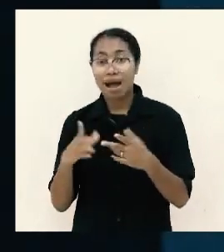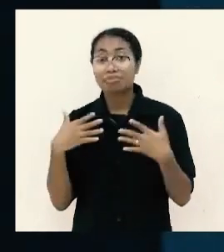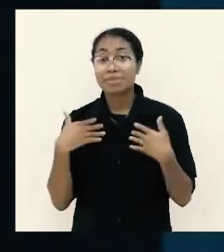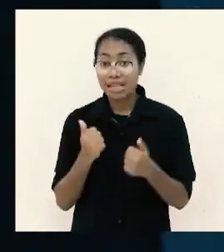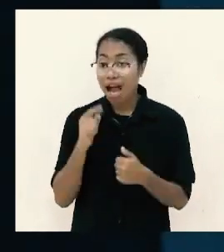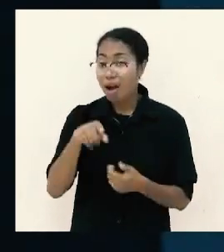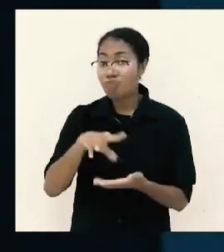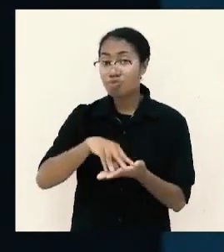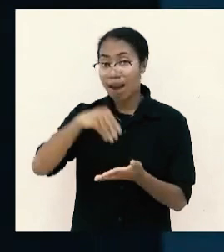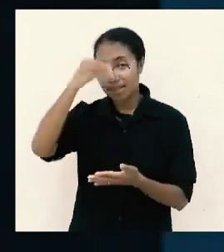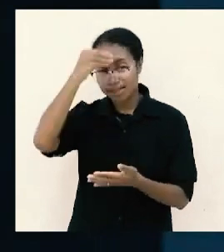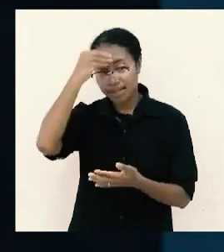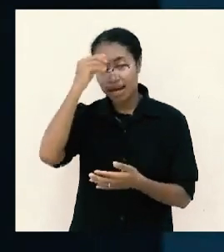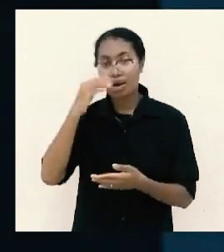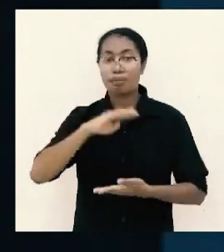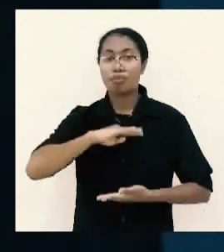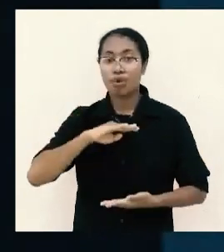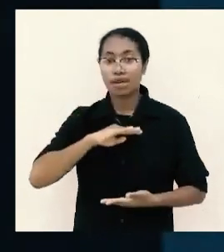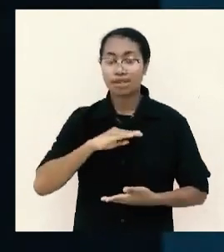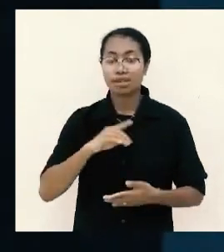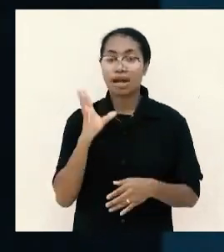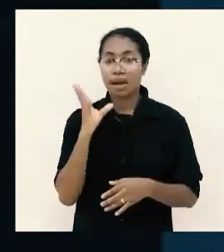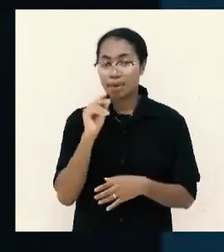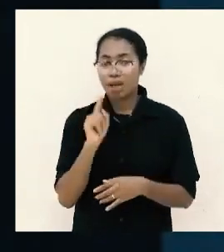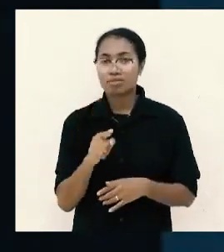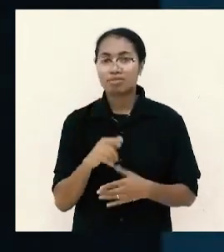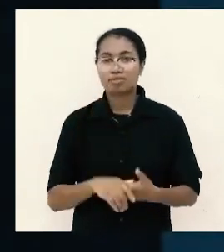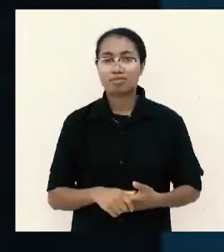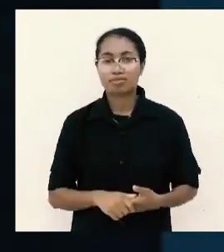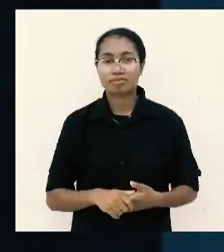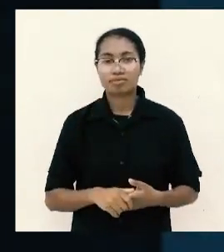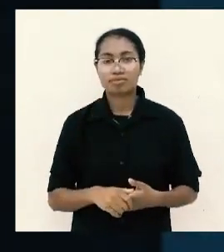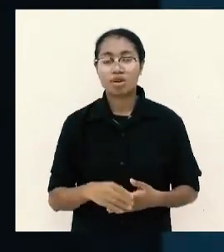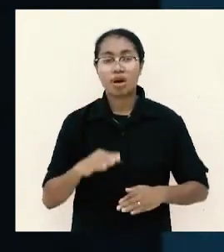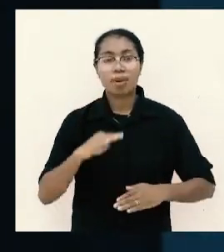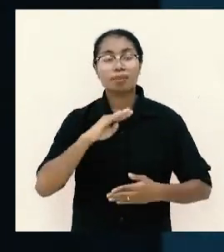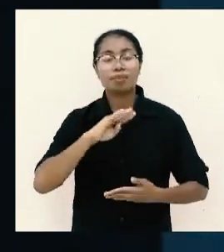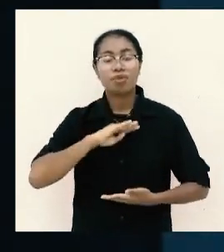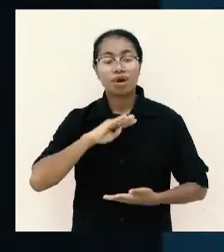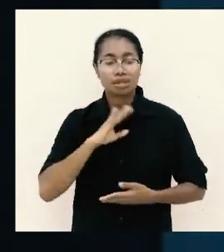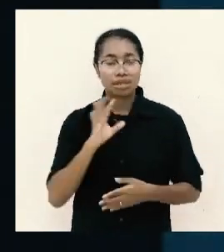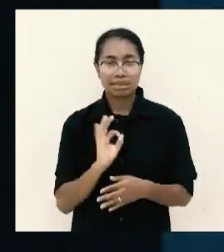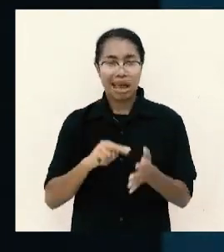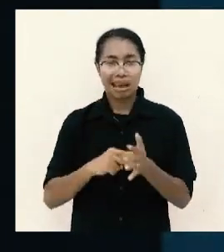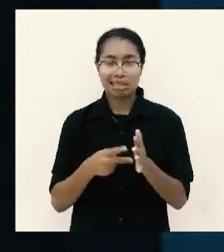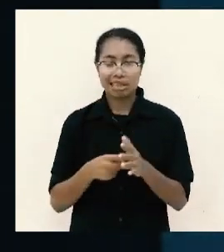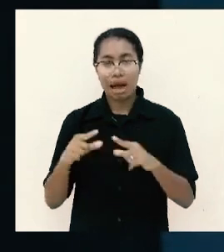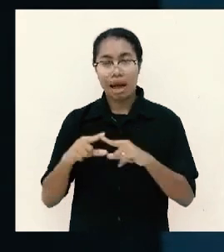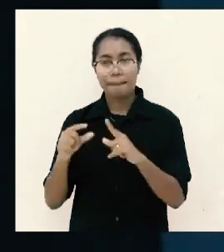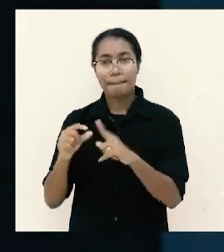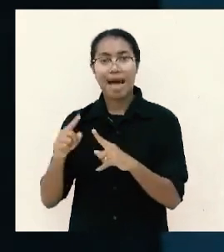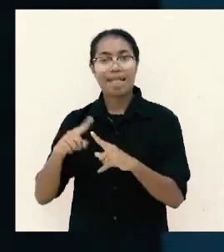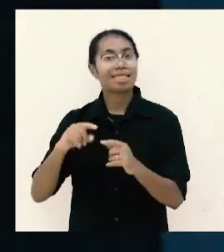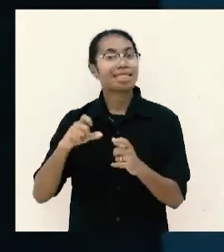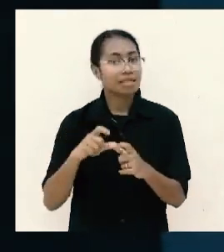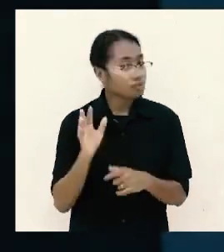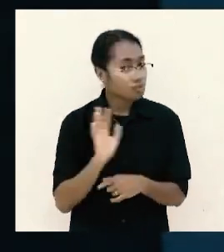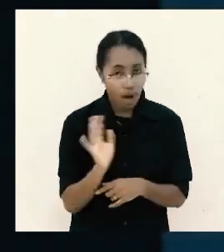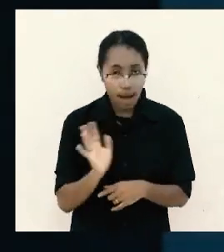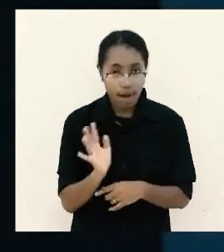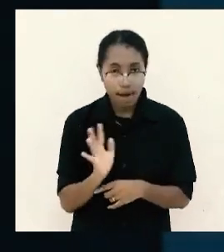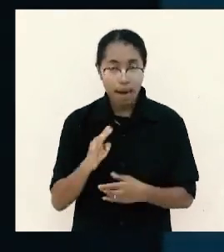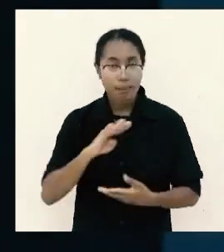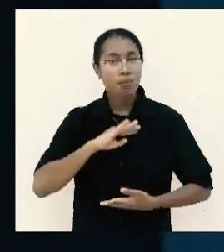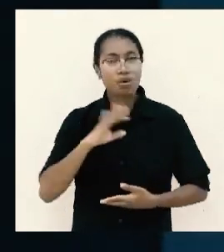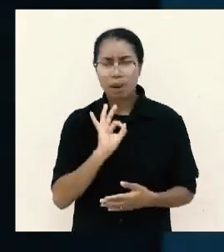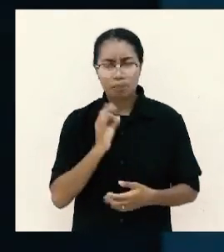belajar puas dengan itu puas tidak berarti apatis puas bukan berarti kita tidak boleh